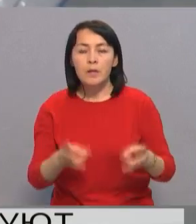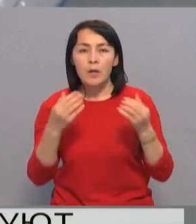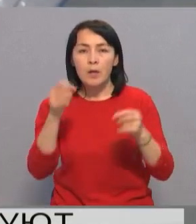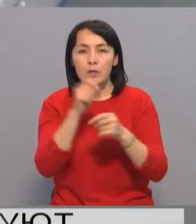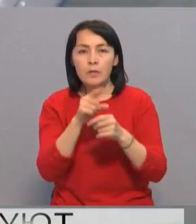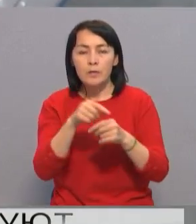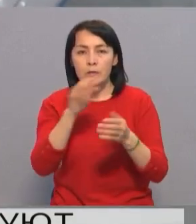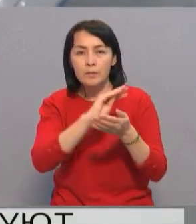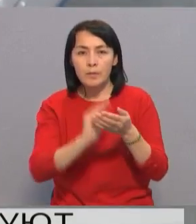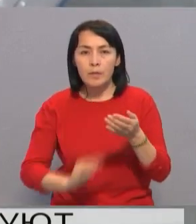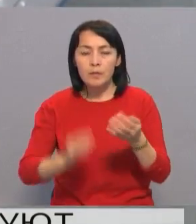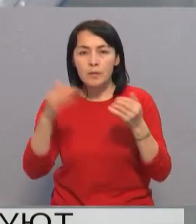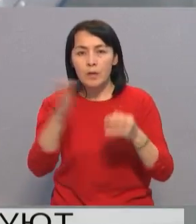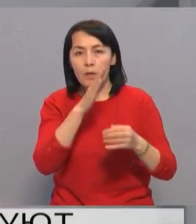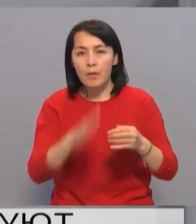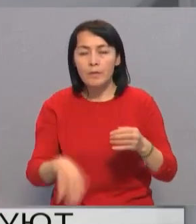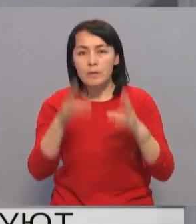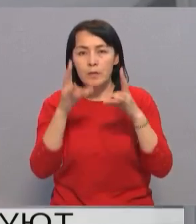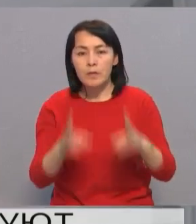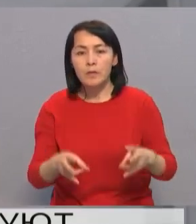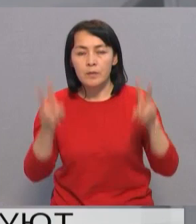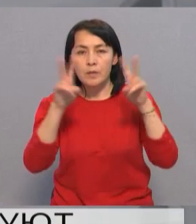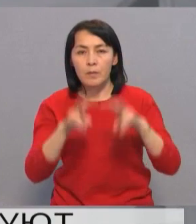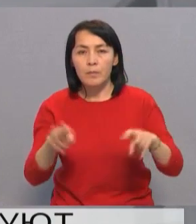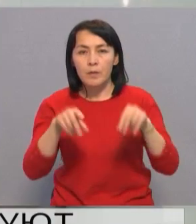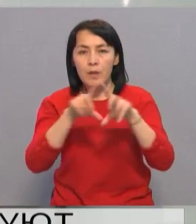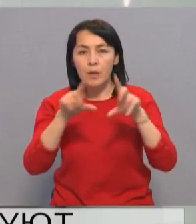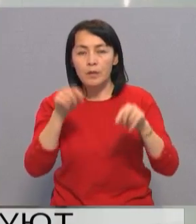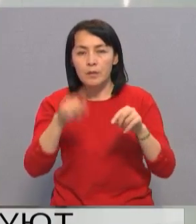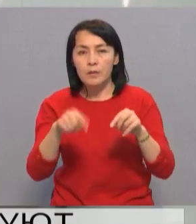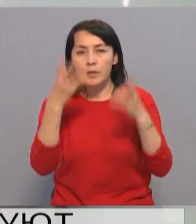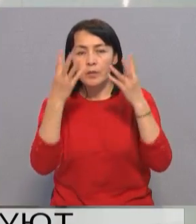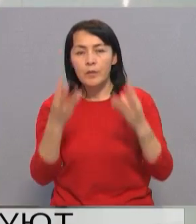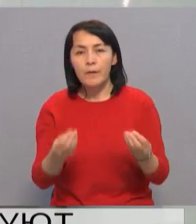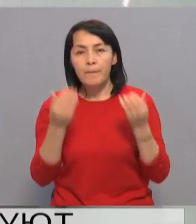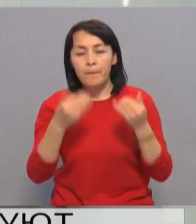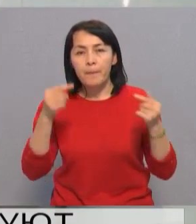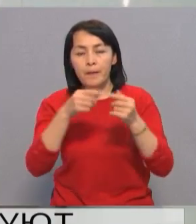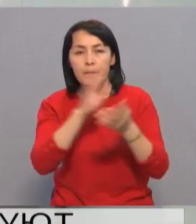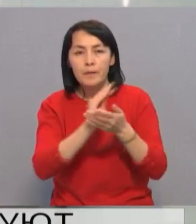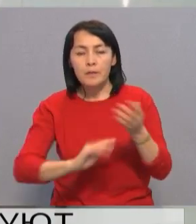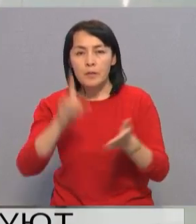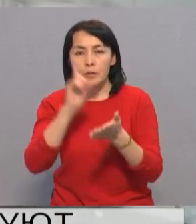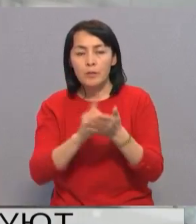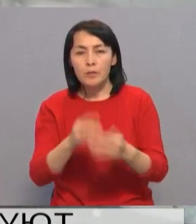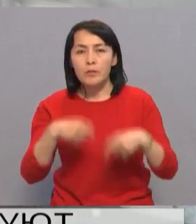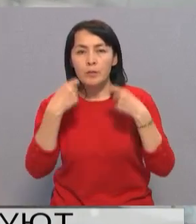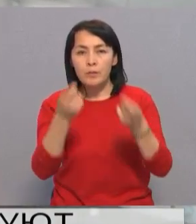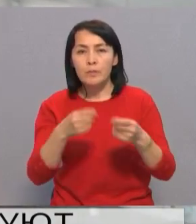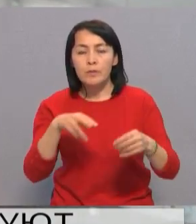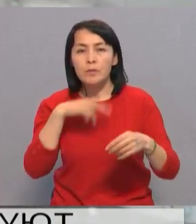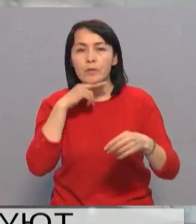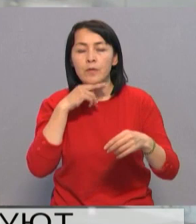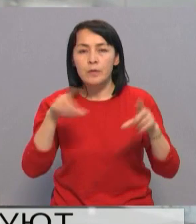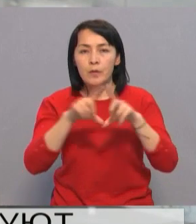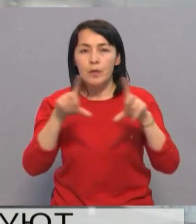указанных в предписании об устранении выявленных нарушений, проверяемый субъект в течение срока, установленного в этом предписании, обязан предоставить в орган контроля